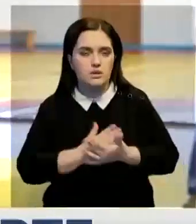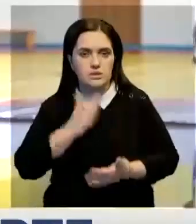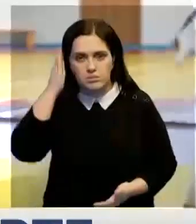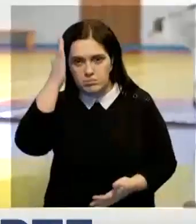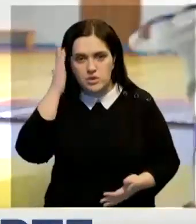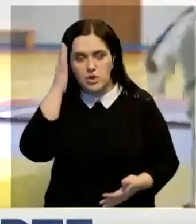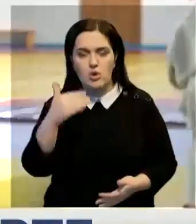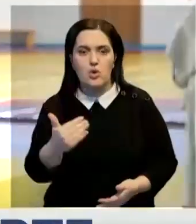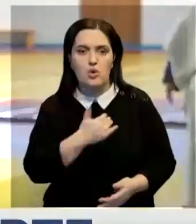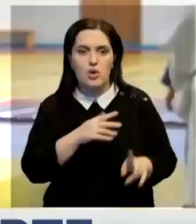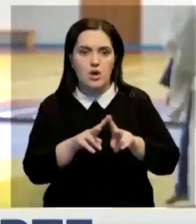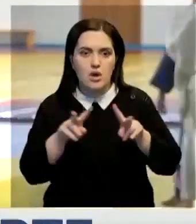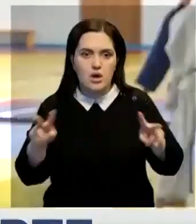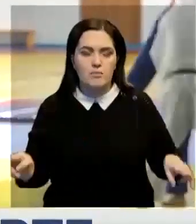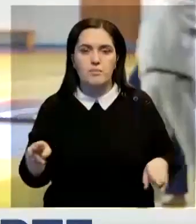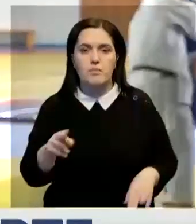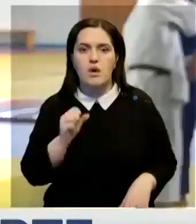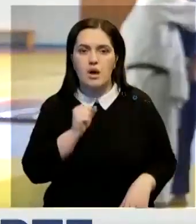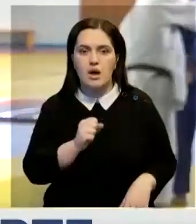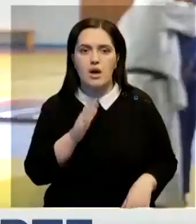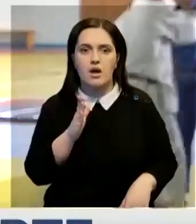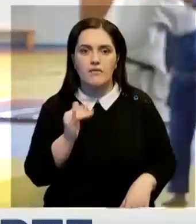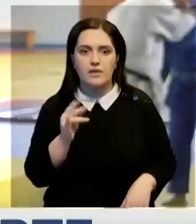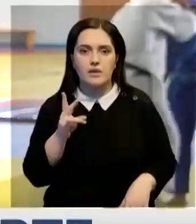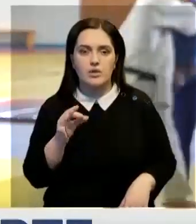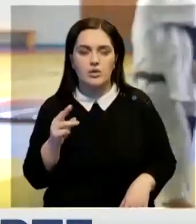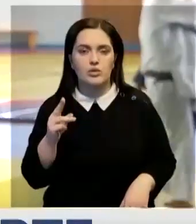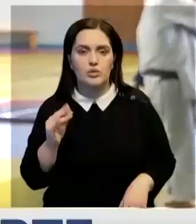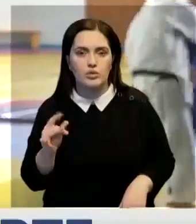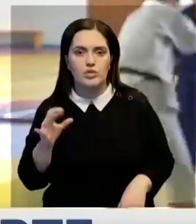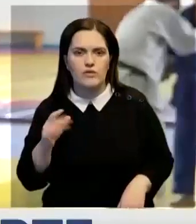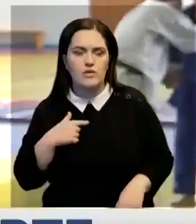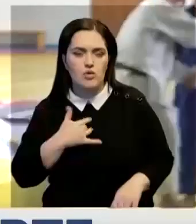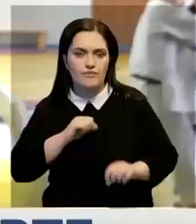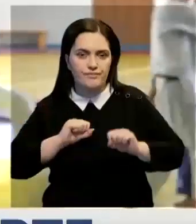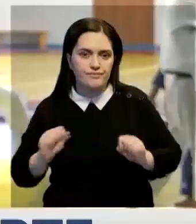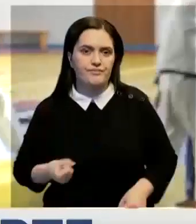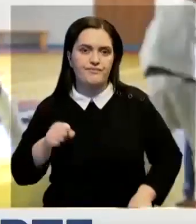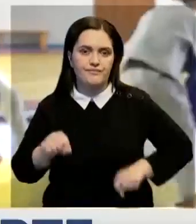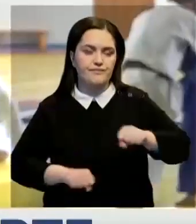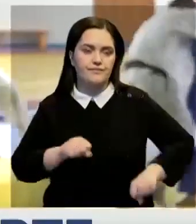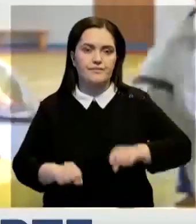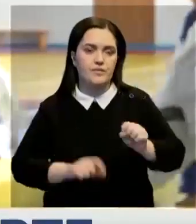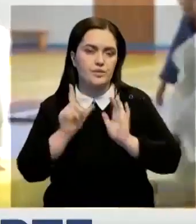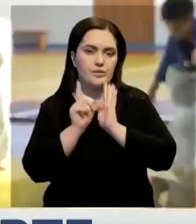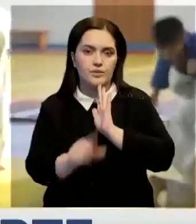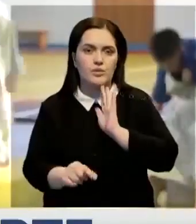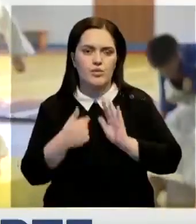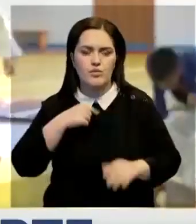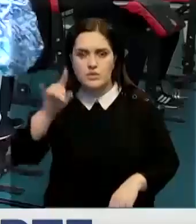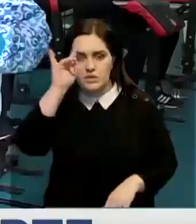стать как Александр Винокуров. Я хочу быстрее всех ездить на велоспорте. Хочу стать